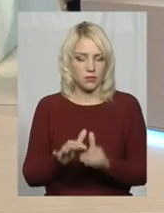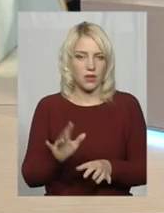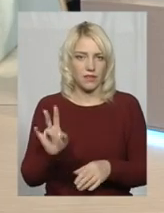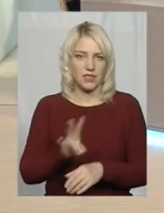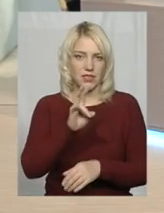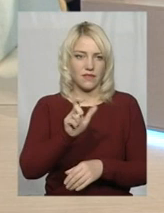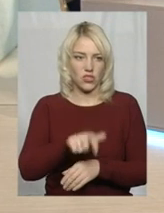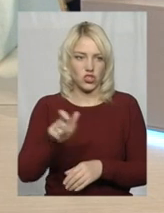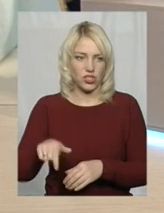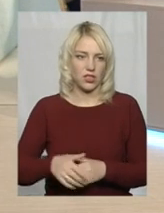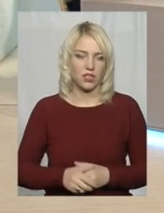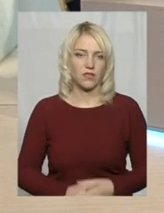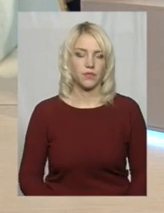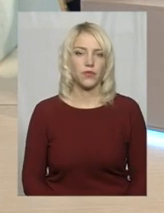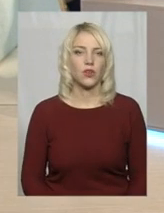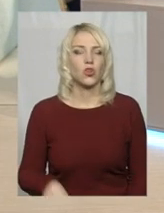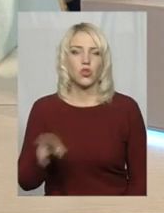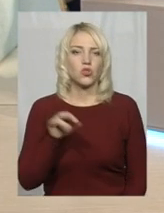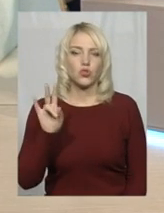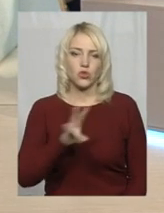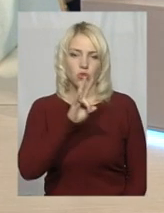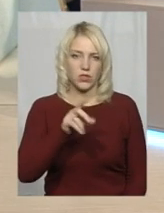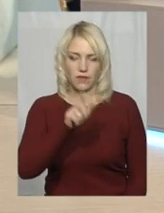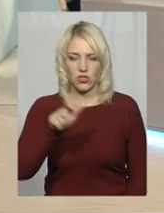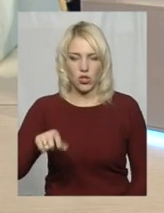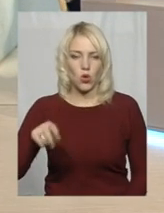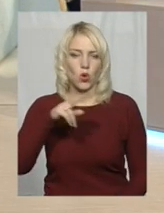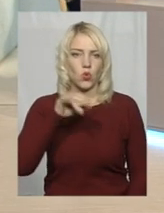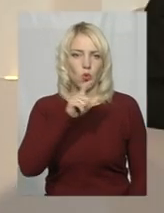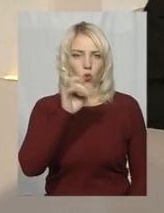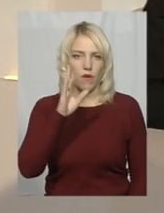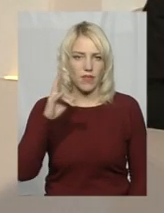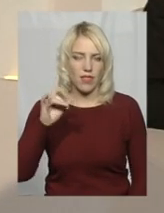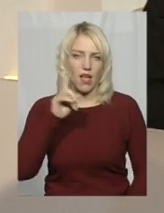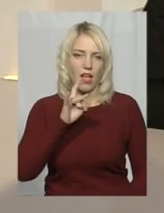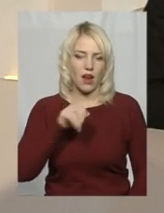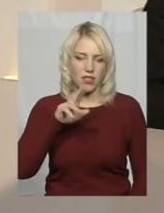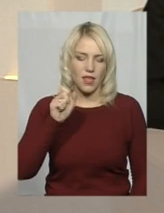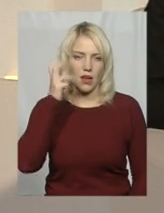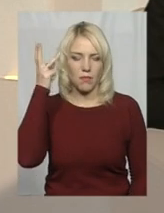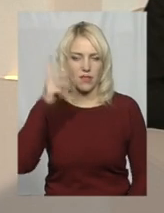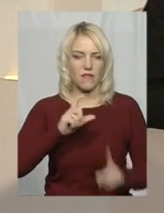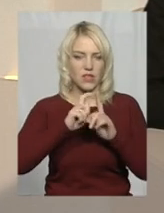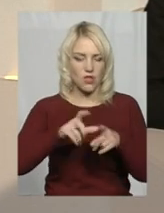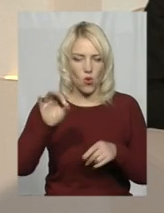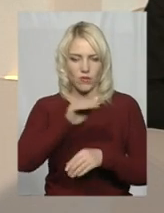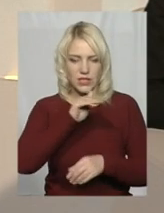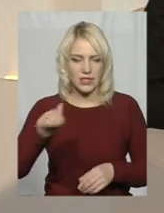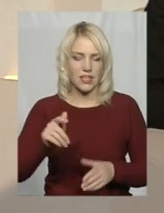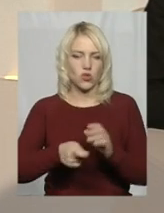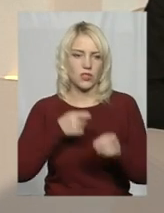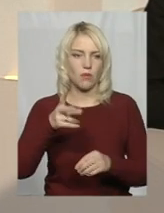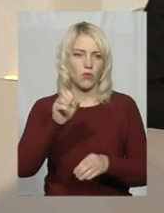справи Духовної Ради. речі, про священників. Духовна Рада Хмельницького висловила офіційну заяву про призупинення